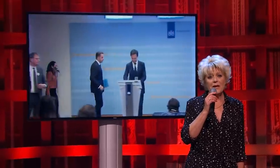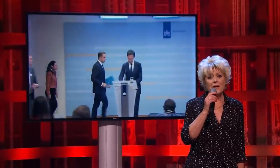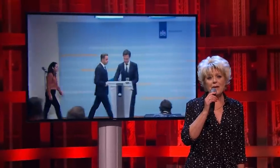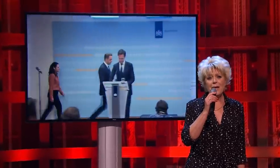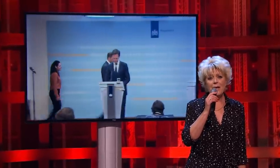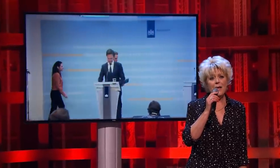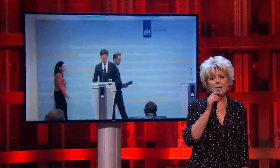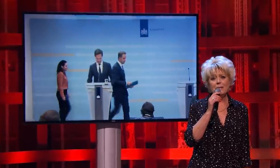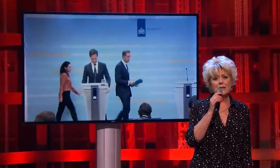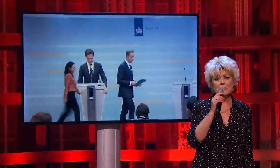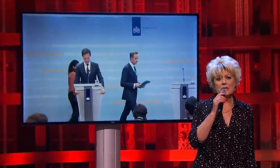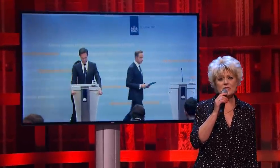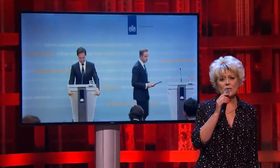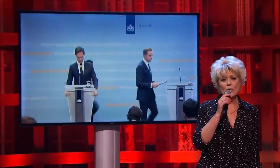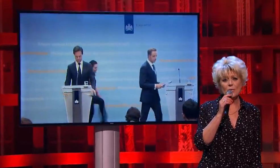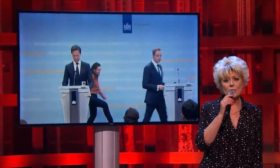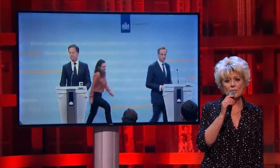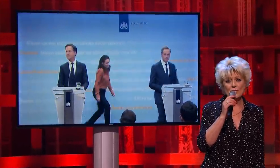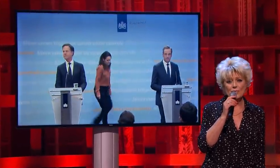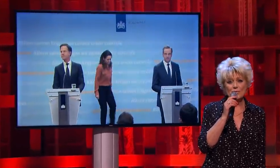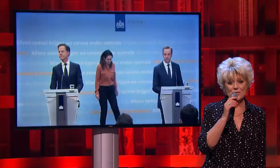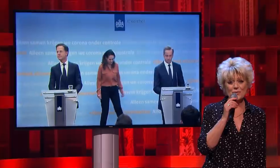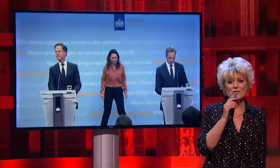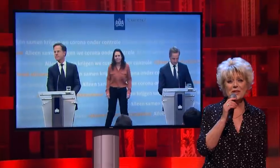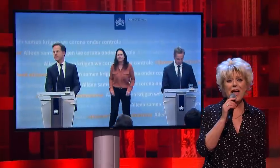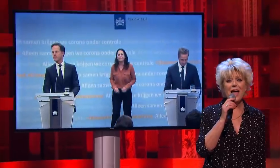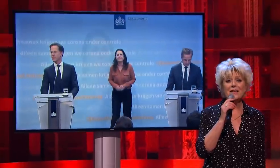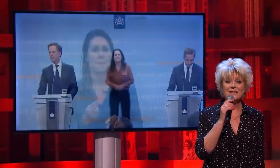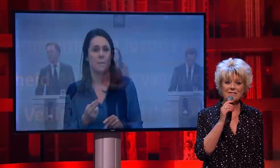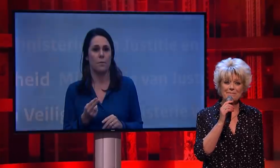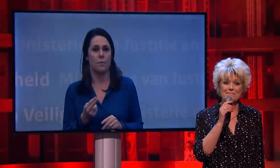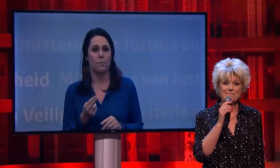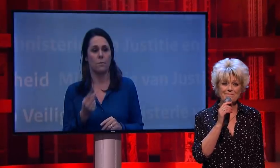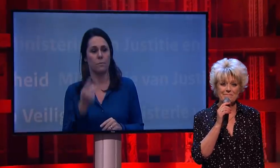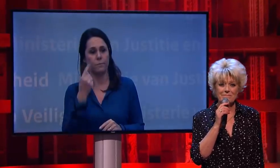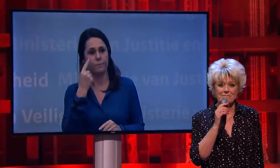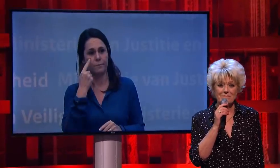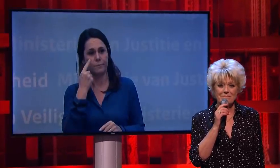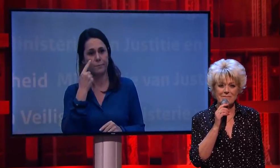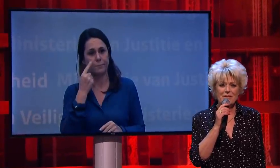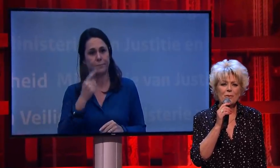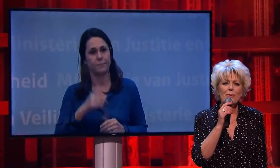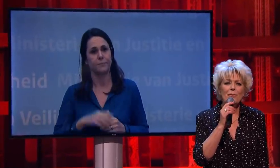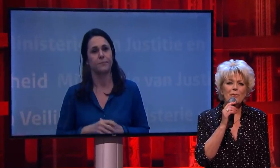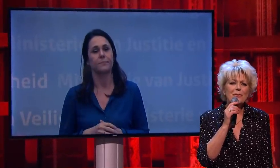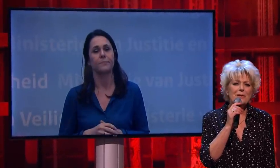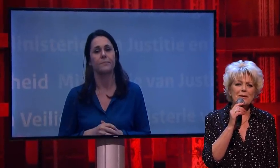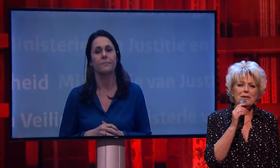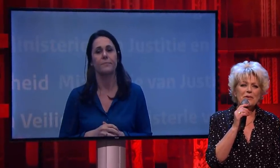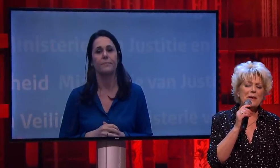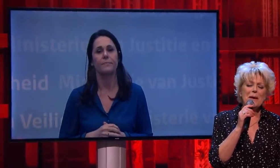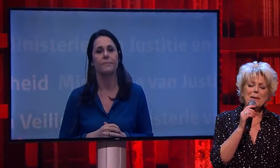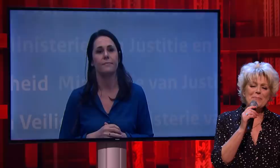Bijna elke persko stond ze daar. En oh,